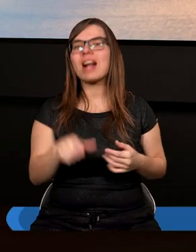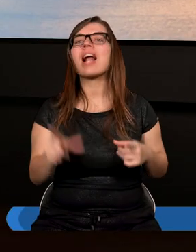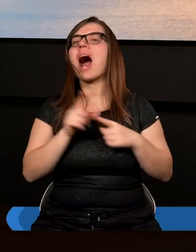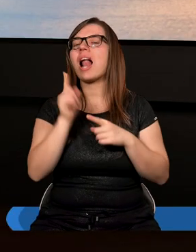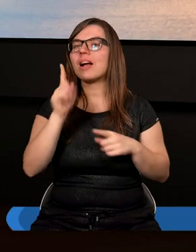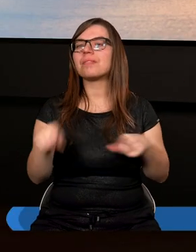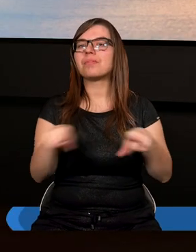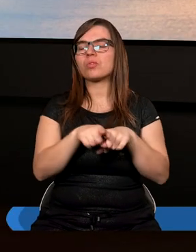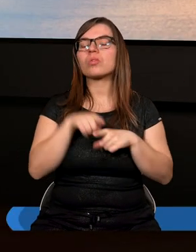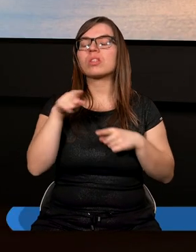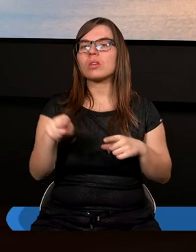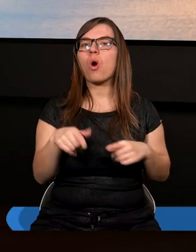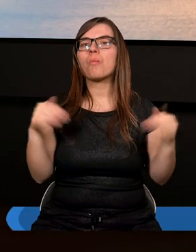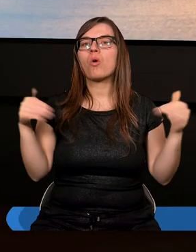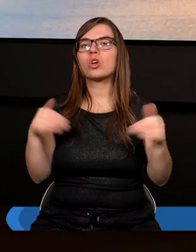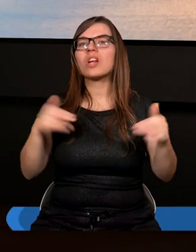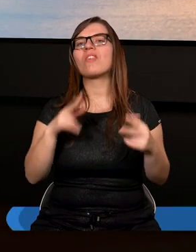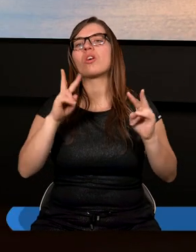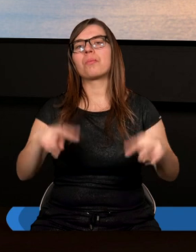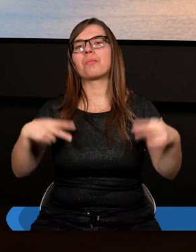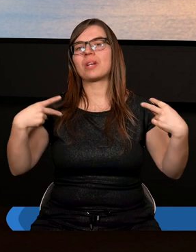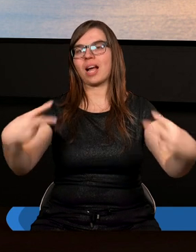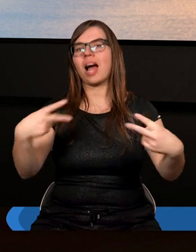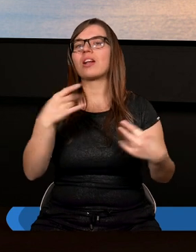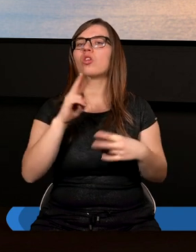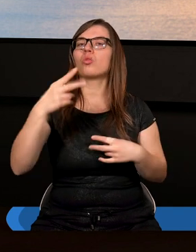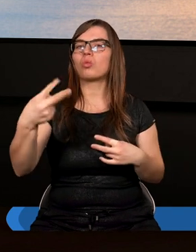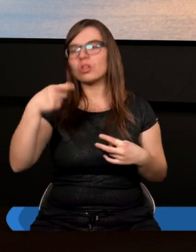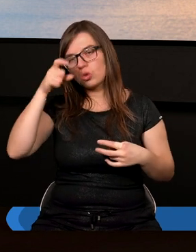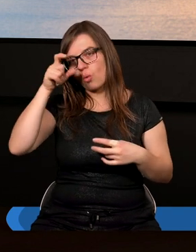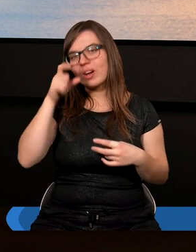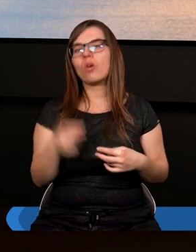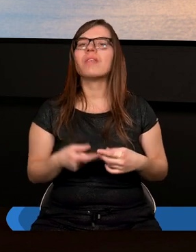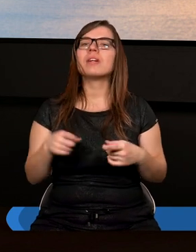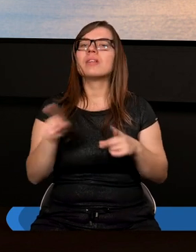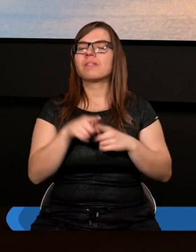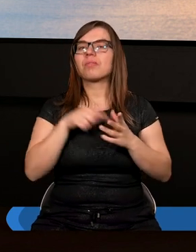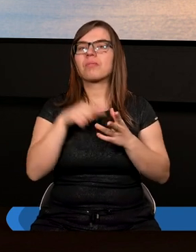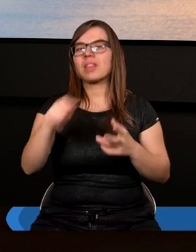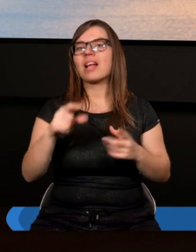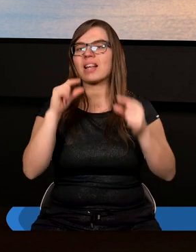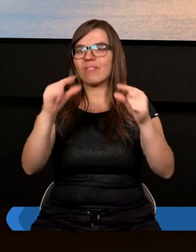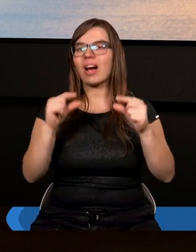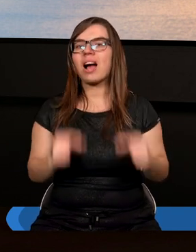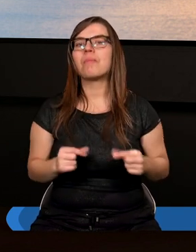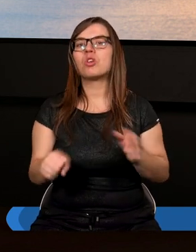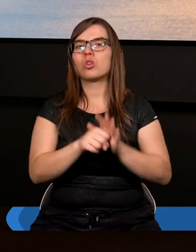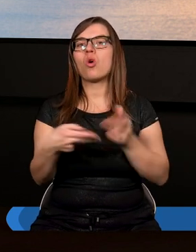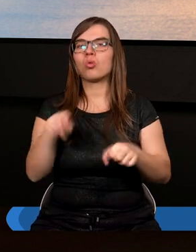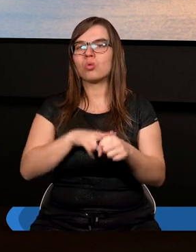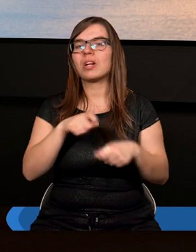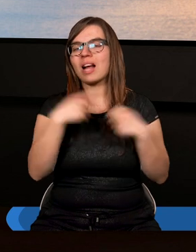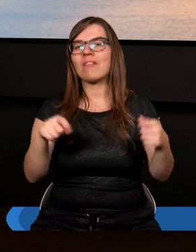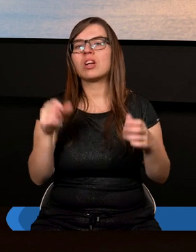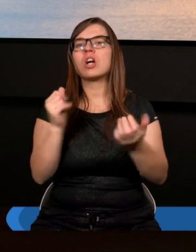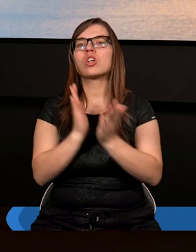tą możliwość przekazania jej drugiemu człowiekowi. Zwłaszcza, że rzeczywiście ten fragment, do którego nawiązałeś Księga